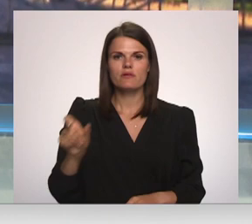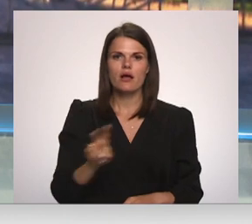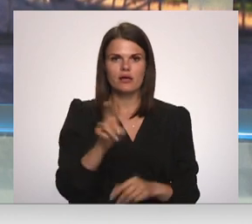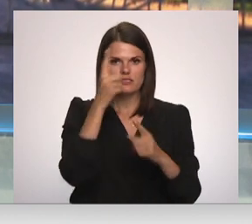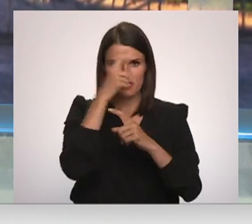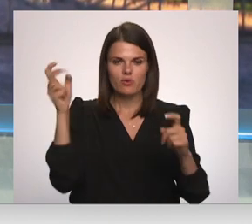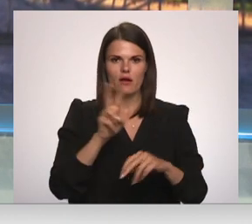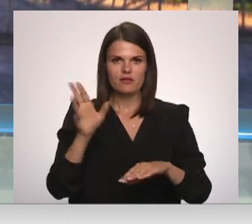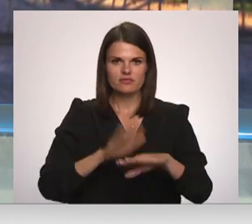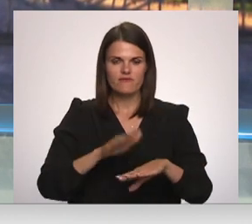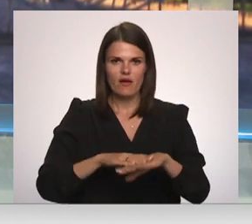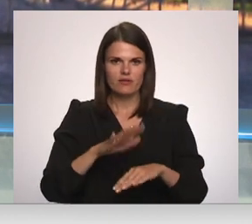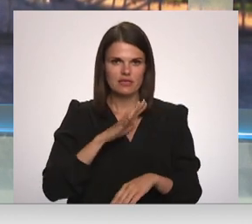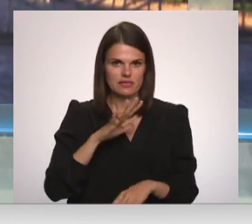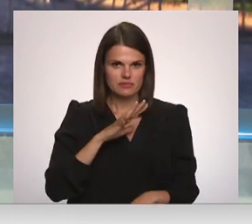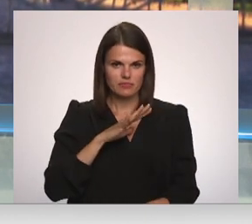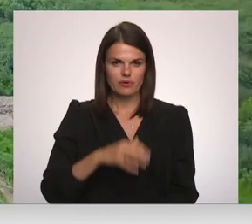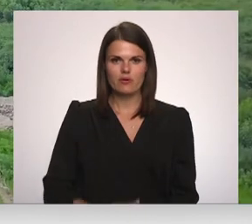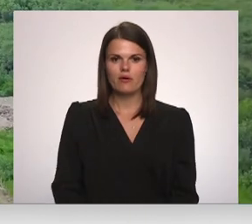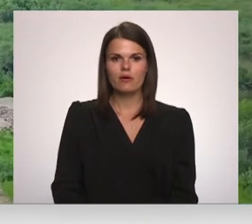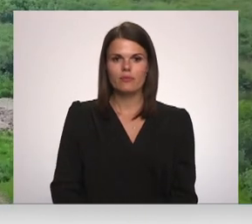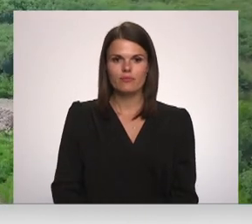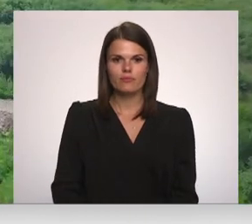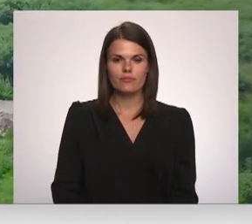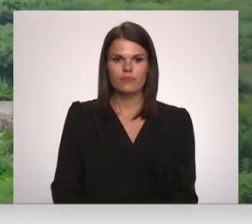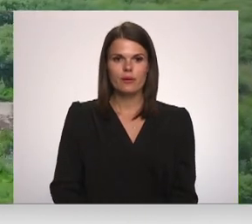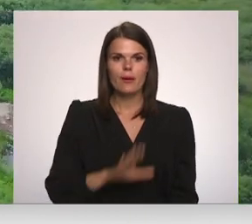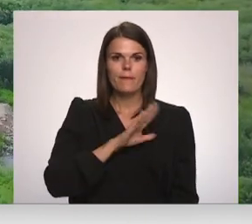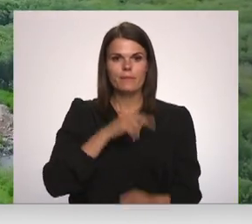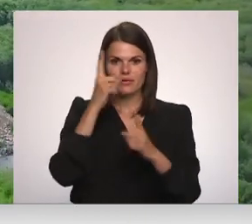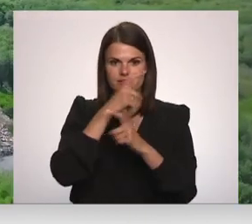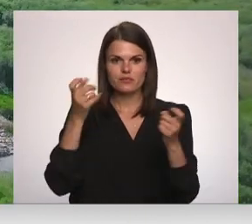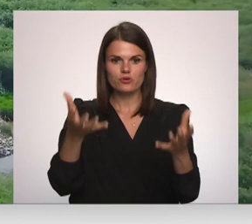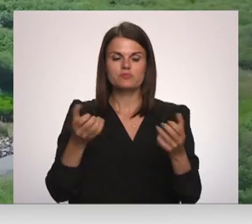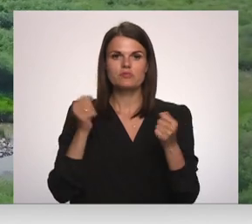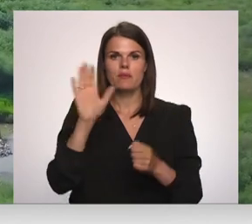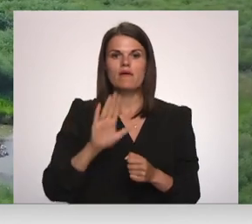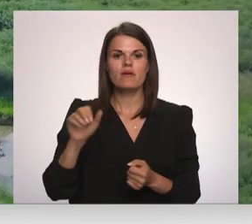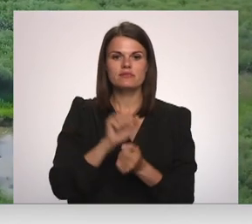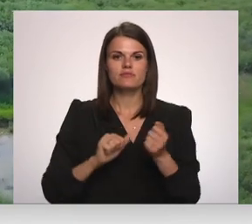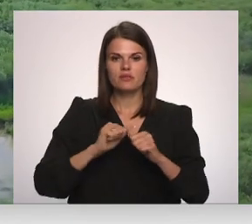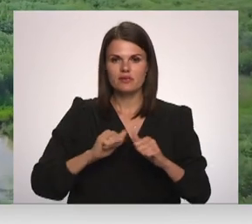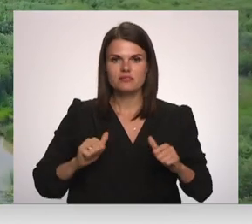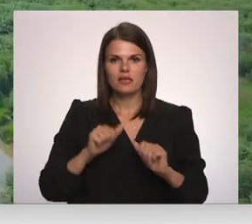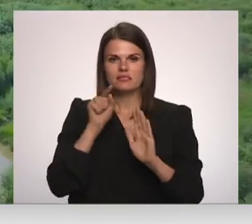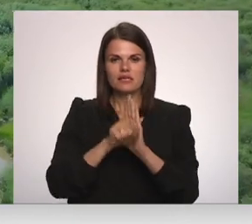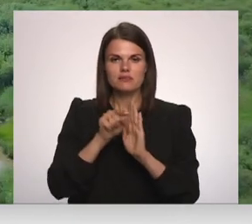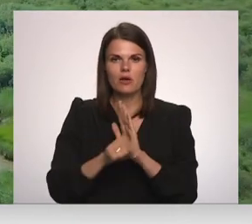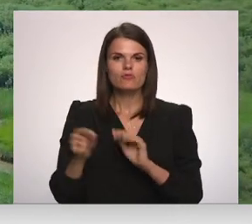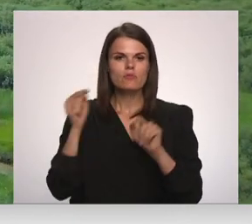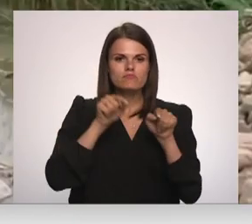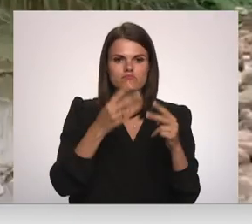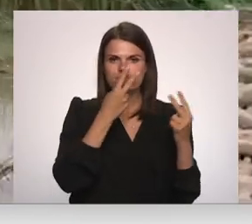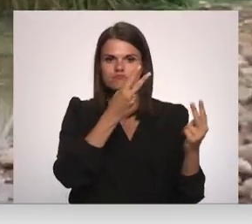informācija par šī notikuma apstākļiem. Pēc ziņojuma saņemšanas valsts vidas dienas inspektors apsekoja